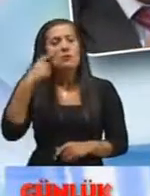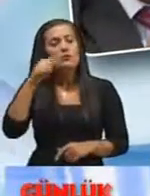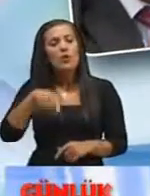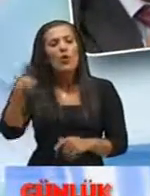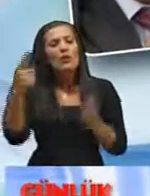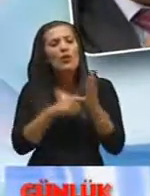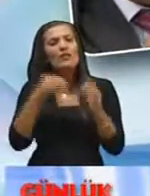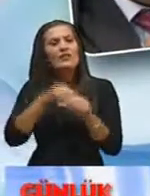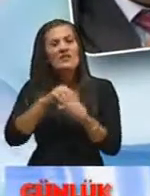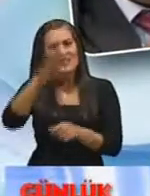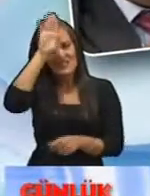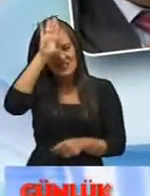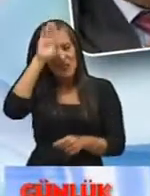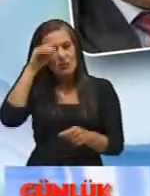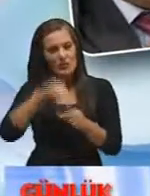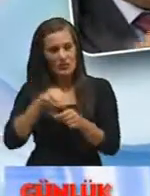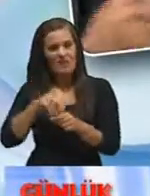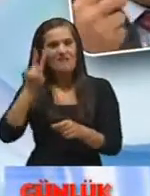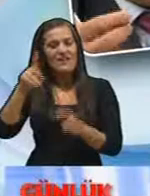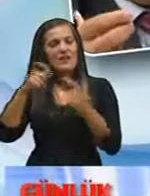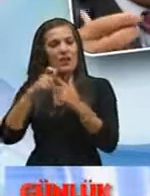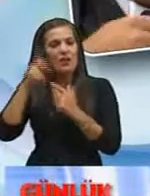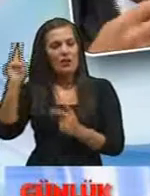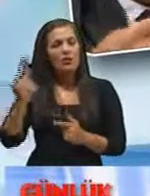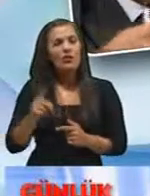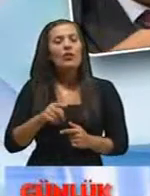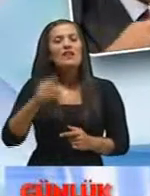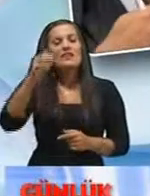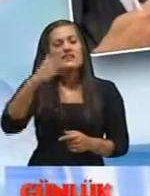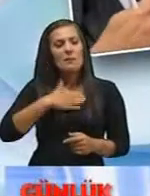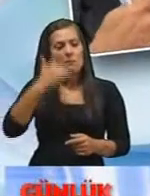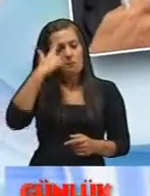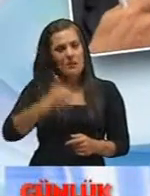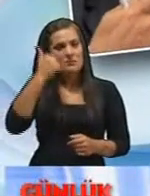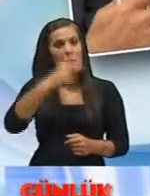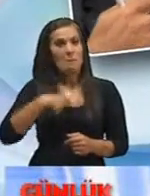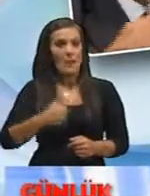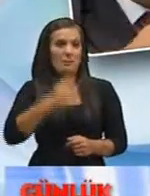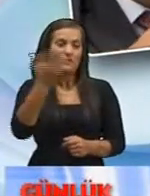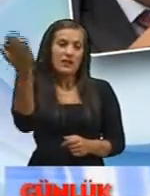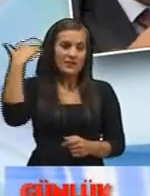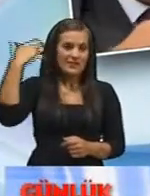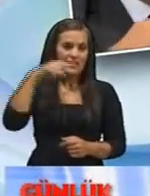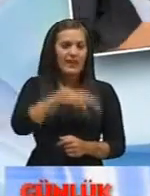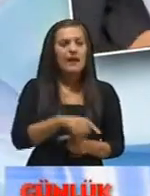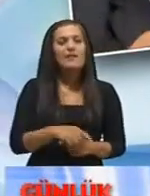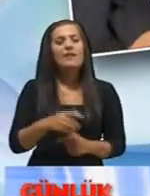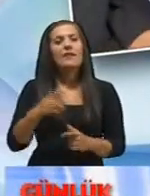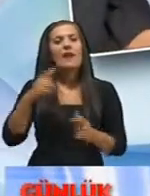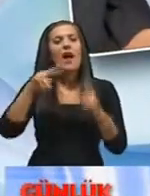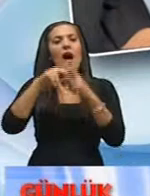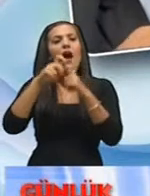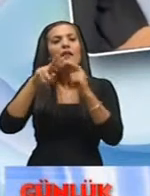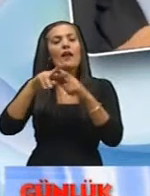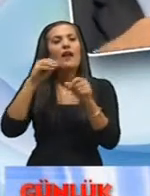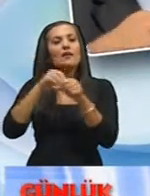İstanbul İSKİ Başkanı iken Sayın Veyseleroğlu Sayın Başbakanla Belediye Başkanı iken O zaman Adalara su